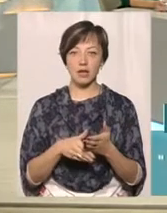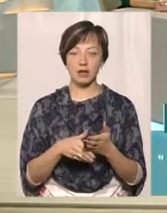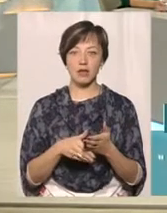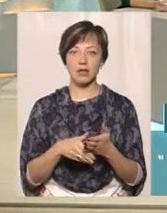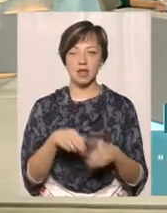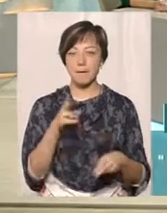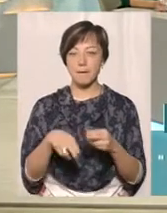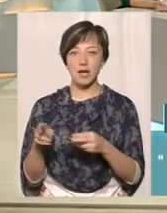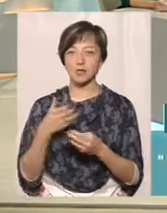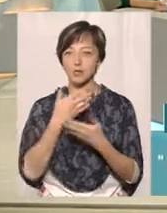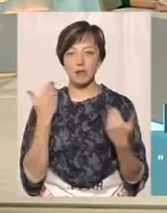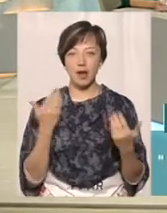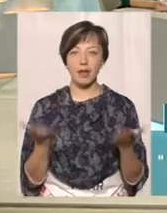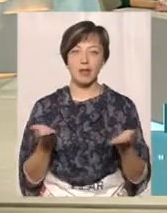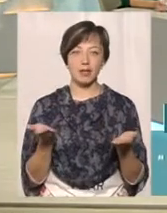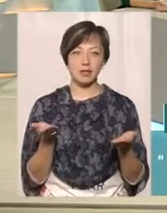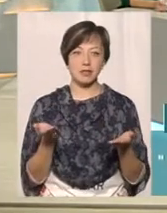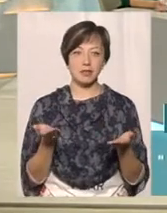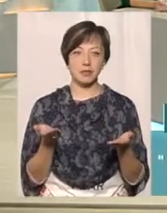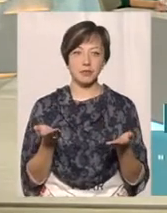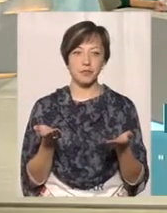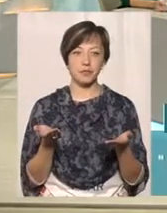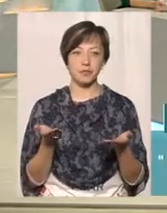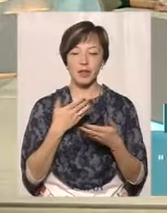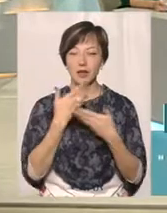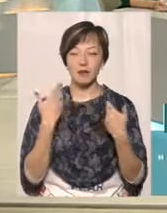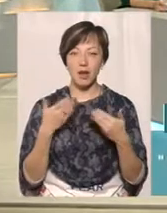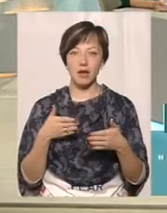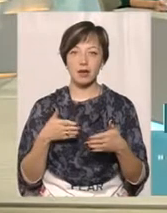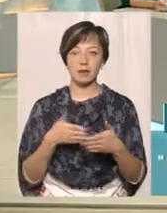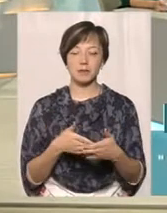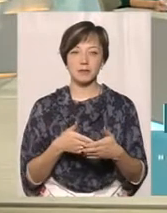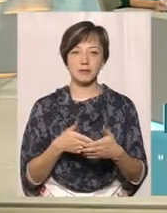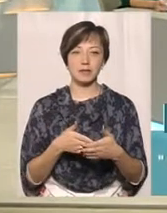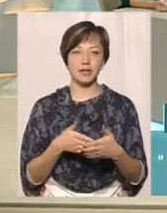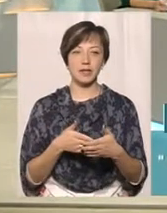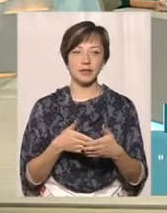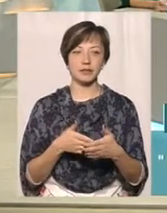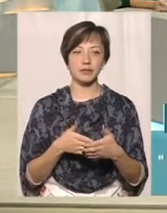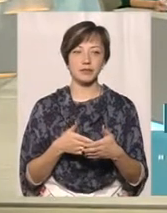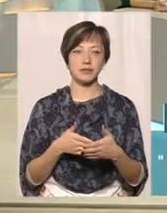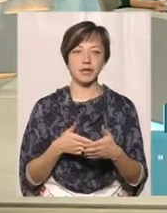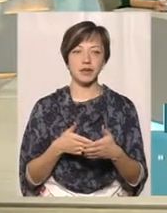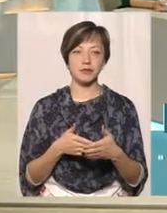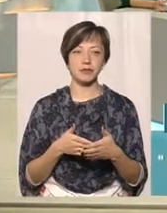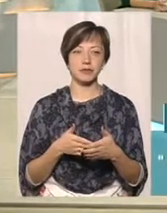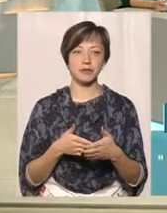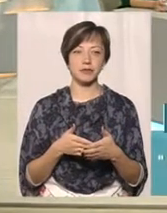немає, і границь немає, і якісь немає, на українській мові,